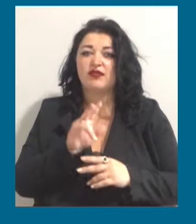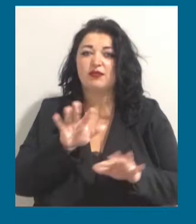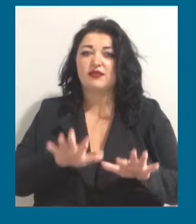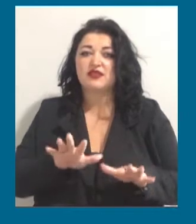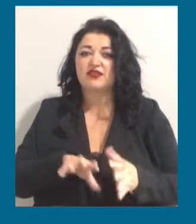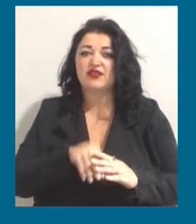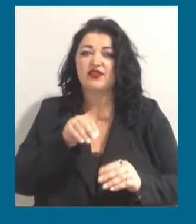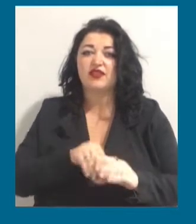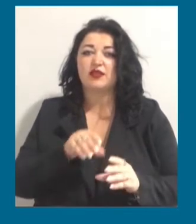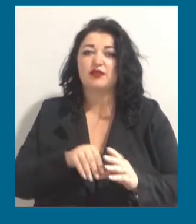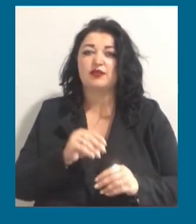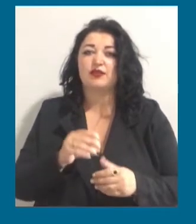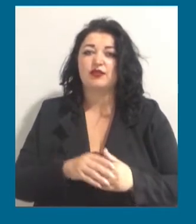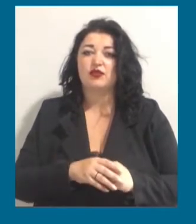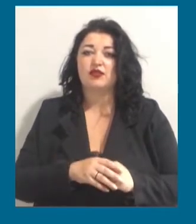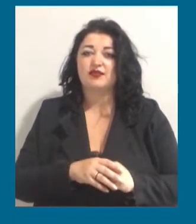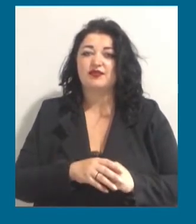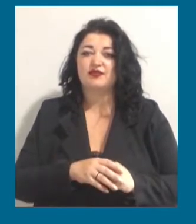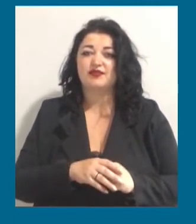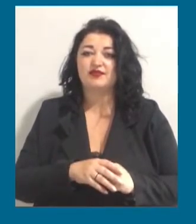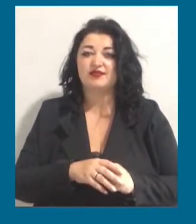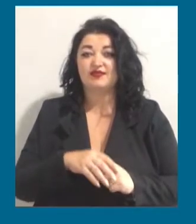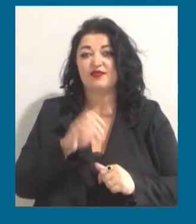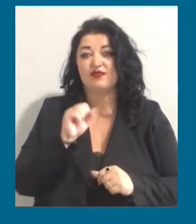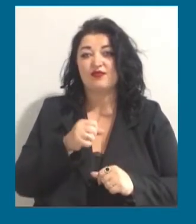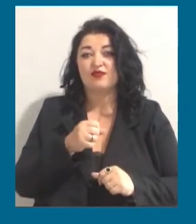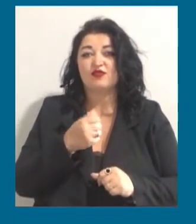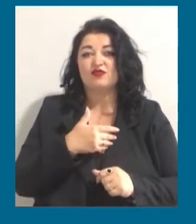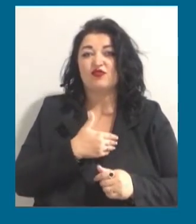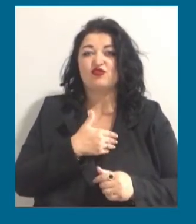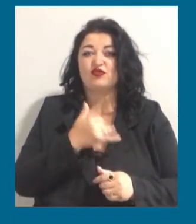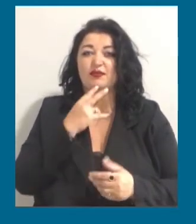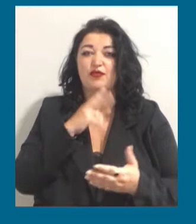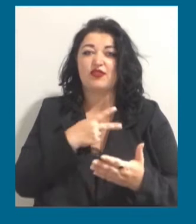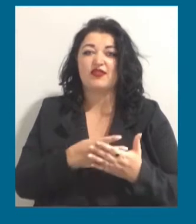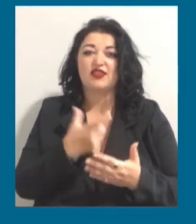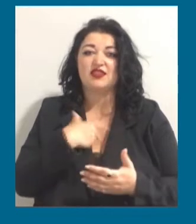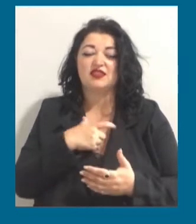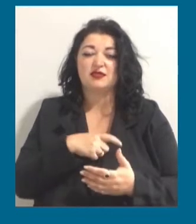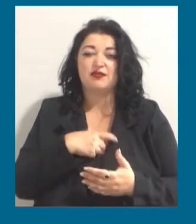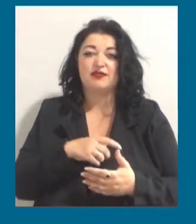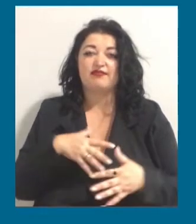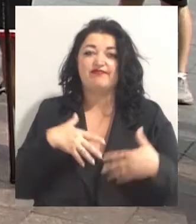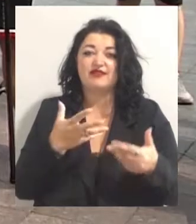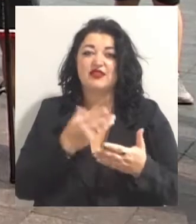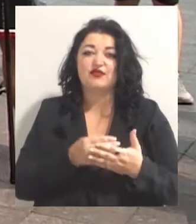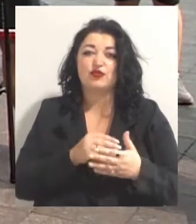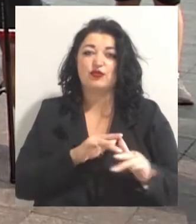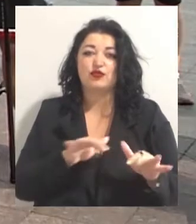чином хочуть, скажімо так, проявити себе, декларувати свою позицію, своє бачення мовного питання.